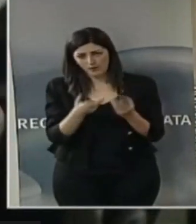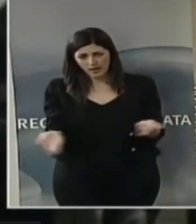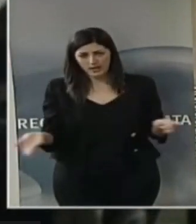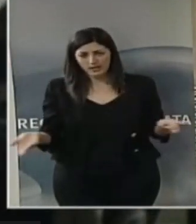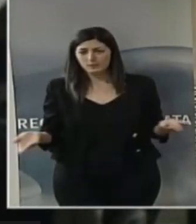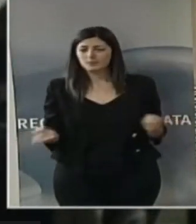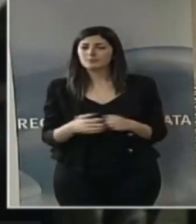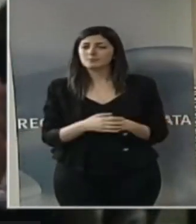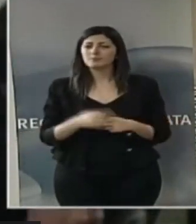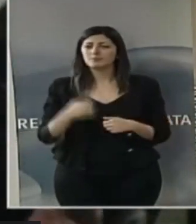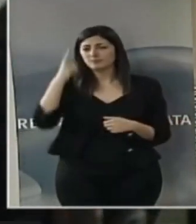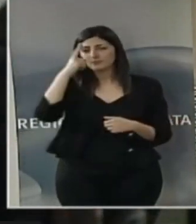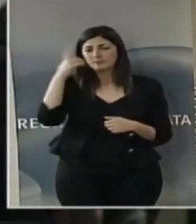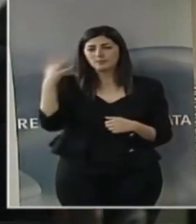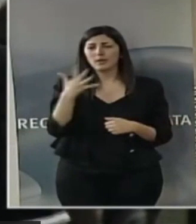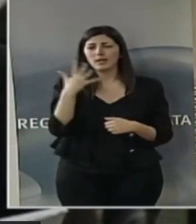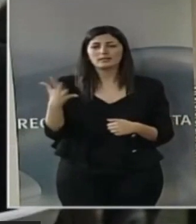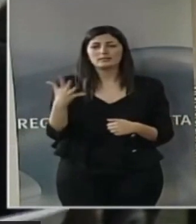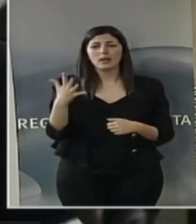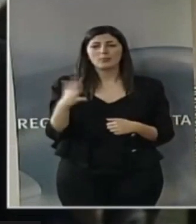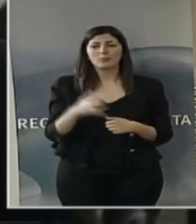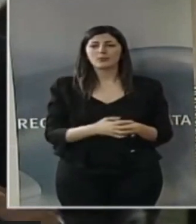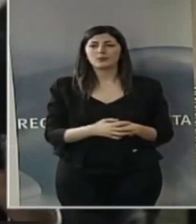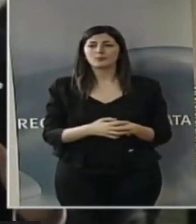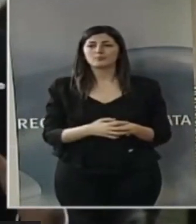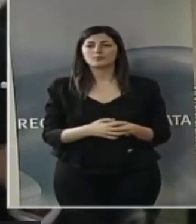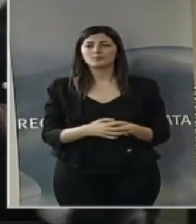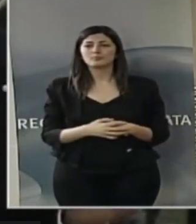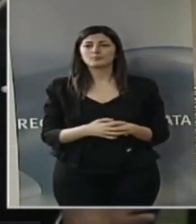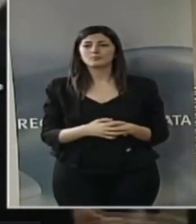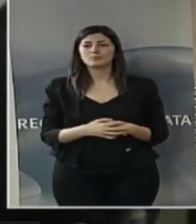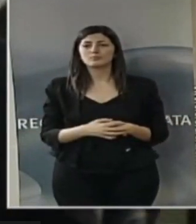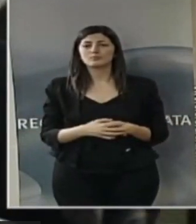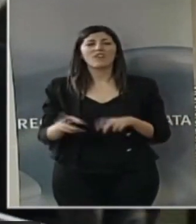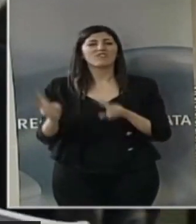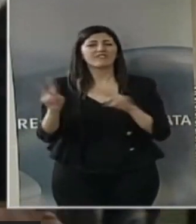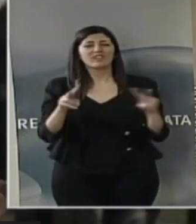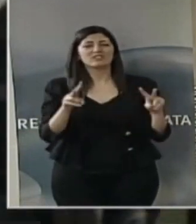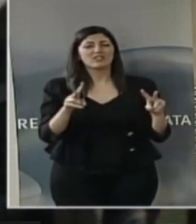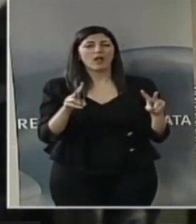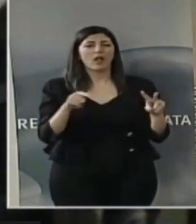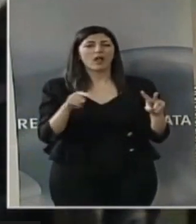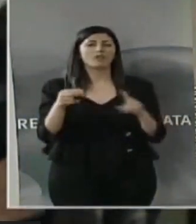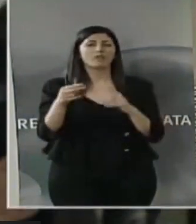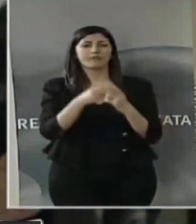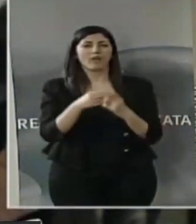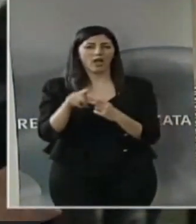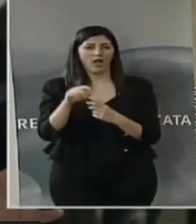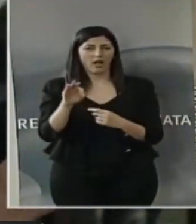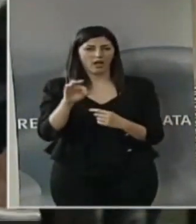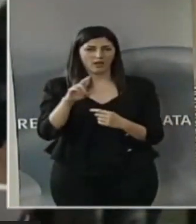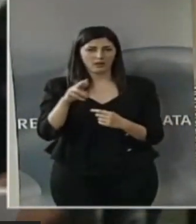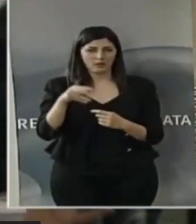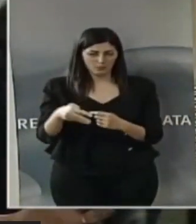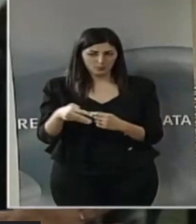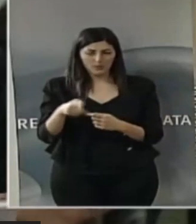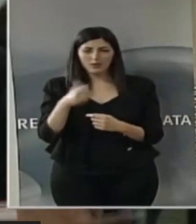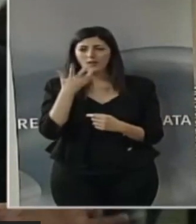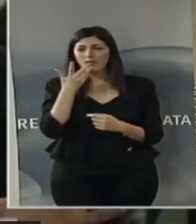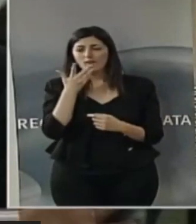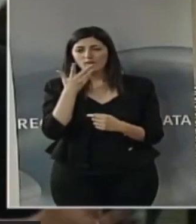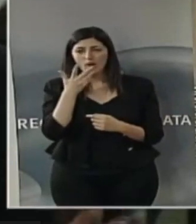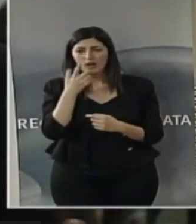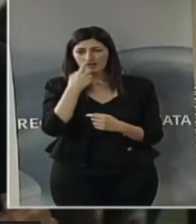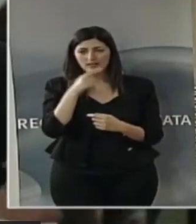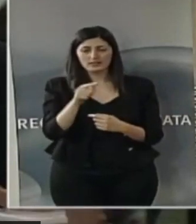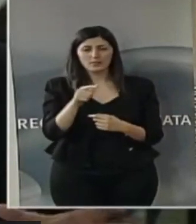per esempio, come le digital farm che l'Alsia aveva messo in campo, cioè fare dell'Alsia dei campi